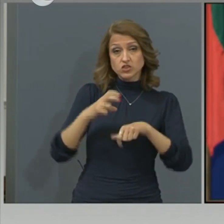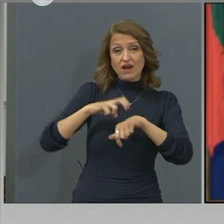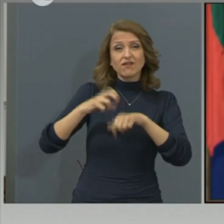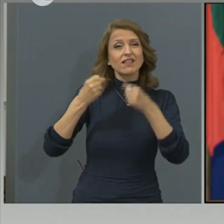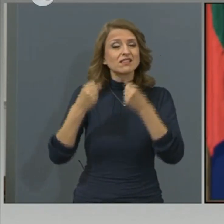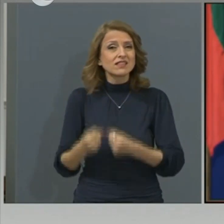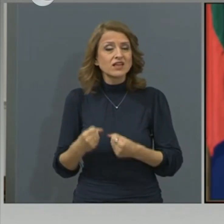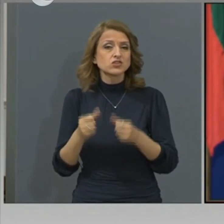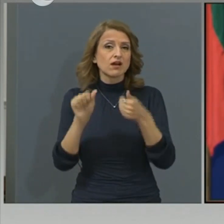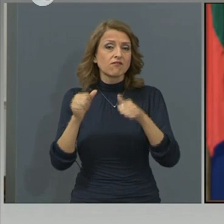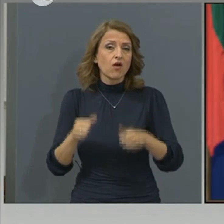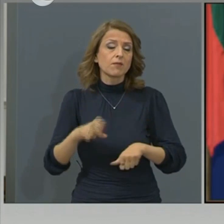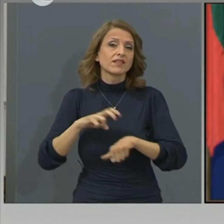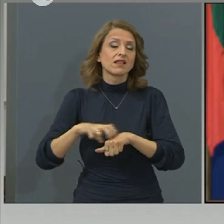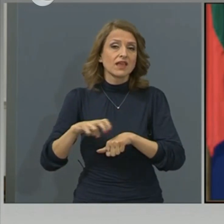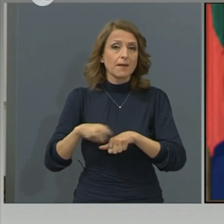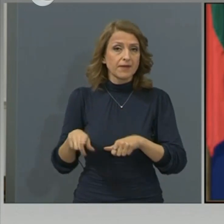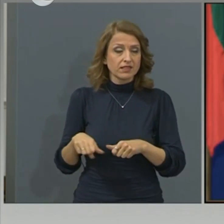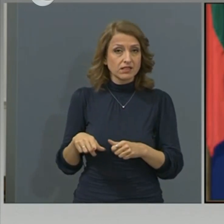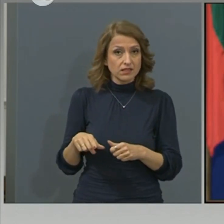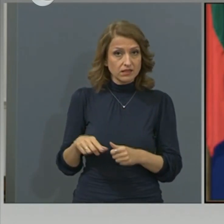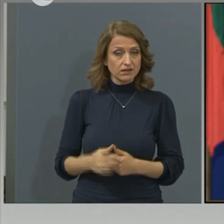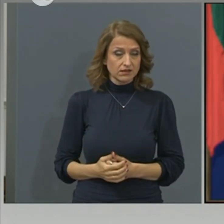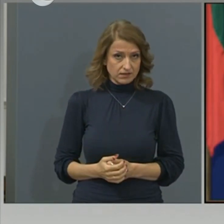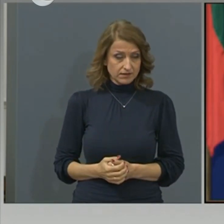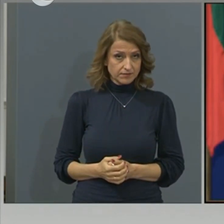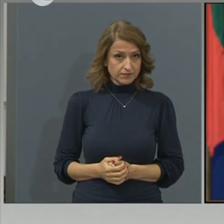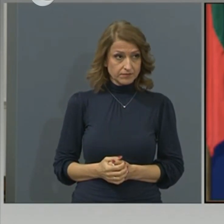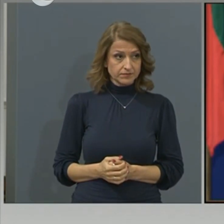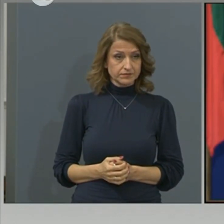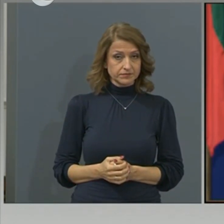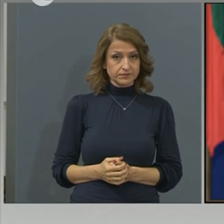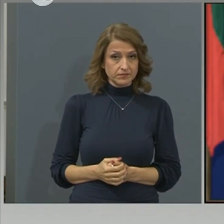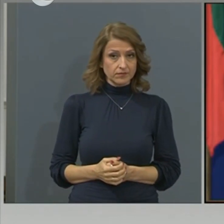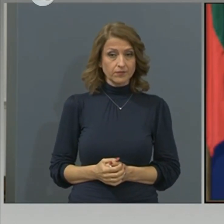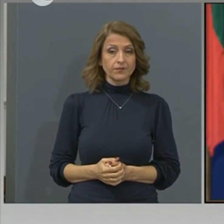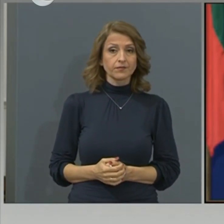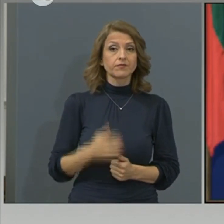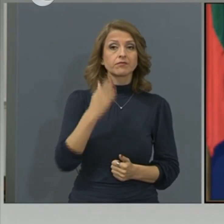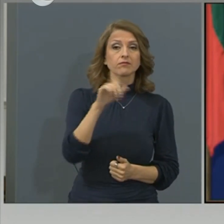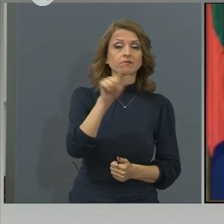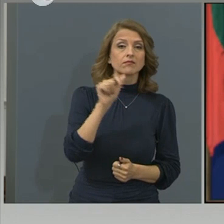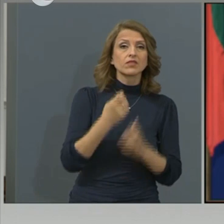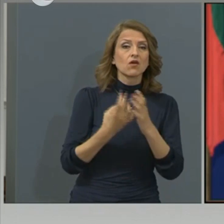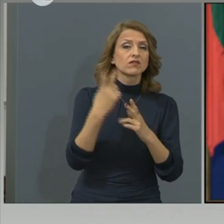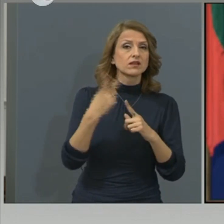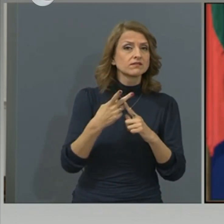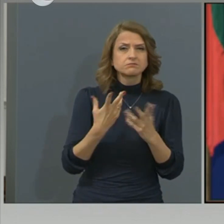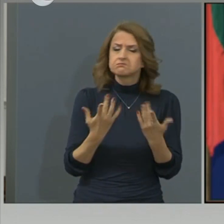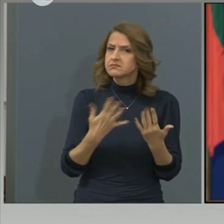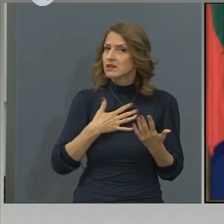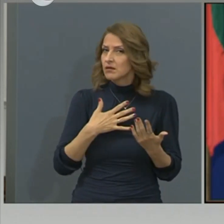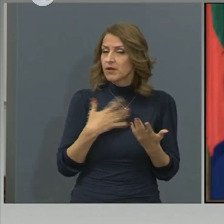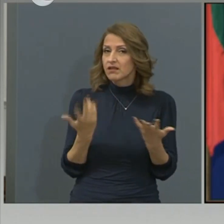Тежко състояние с декомпенсиран диабет. Марияна Труманова, Нова телевизия. Има ли